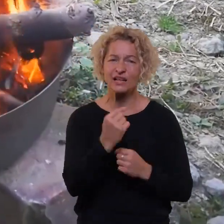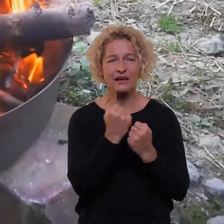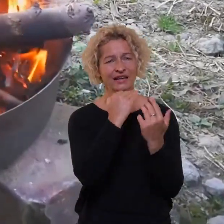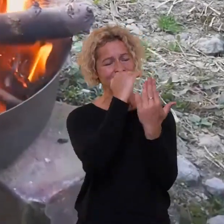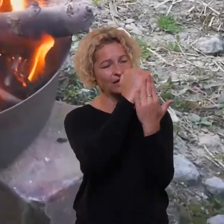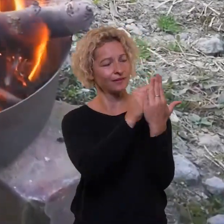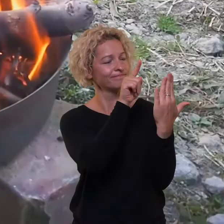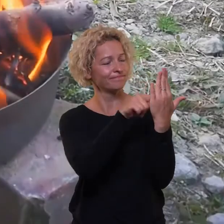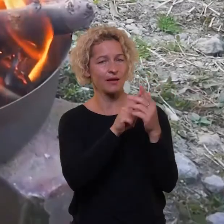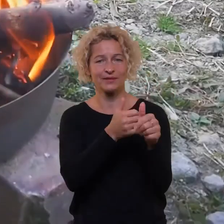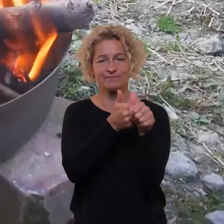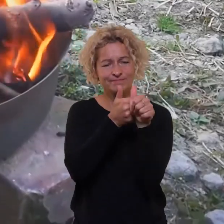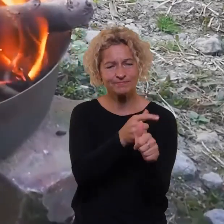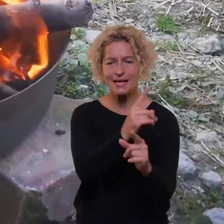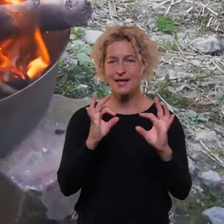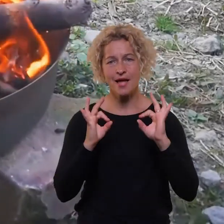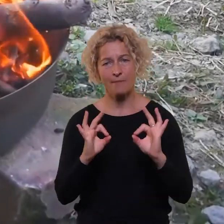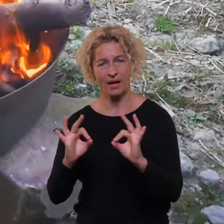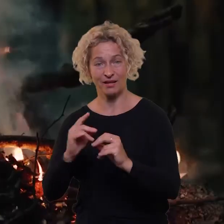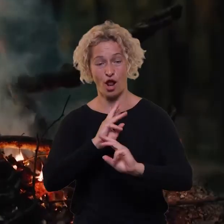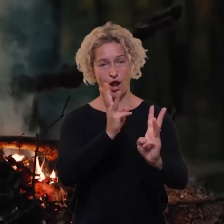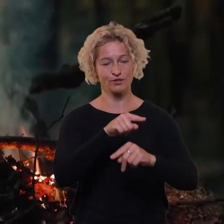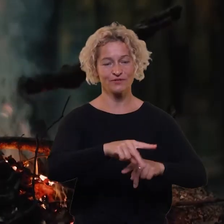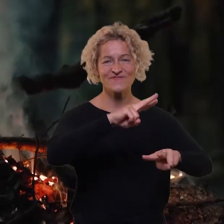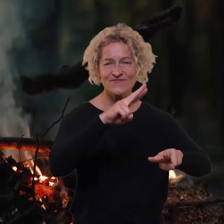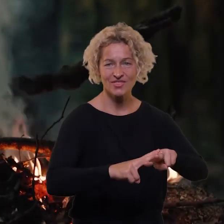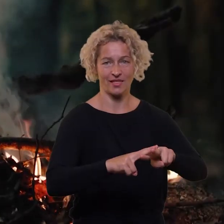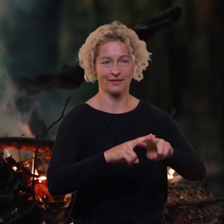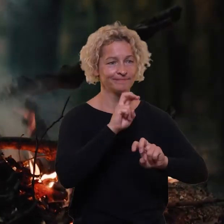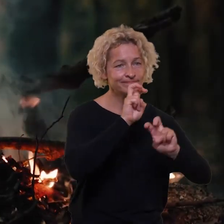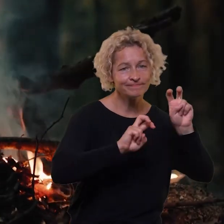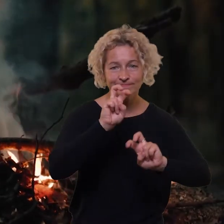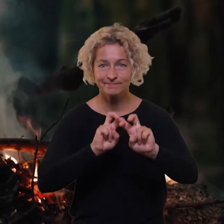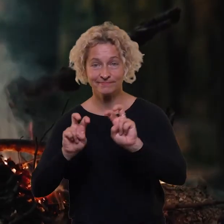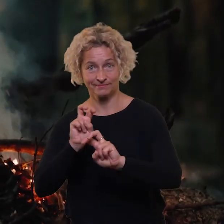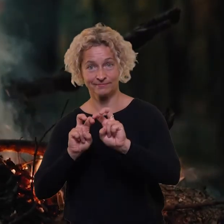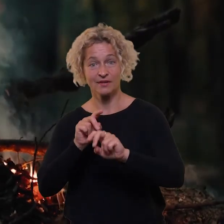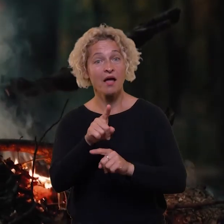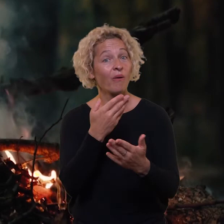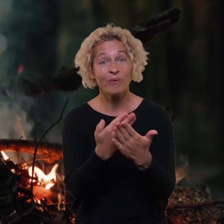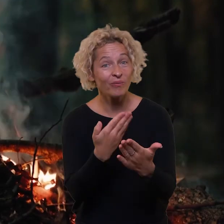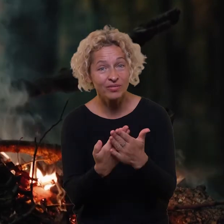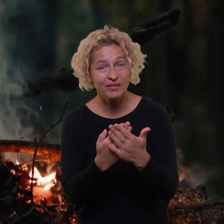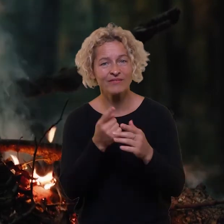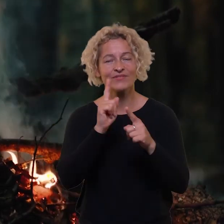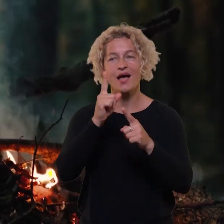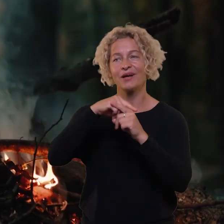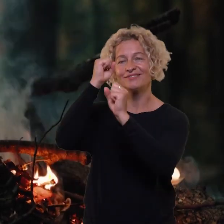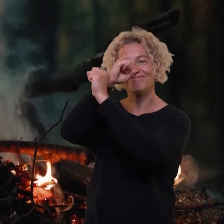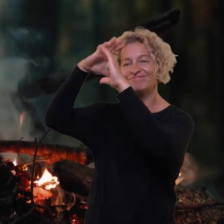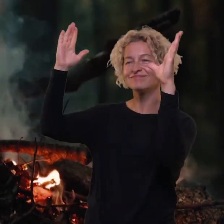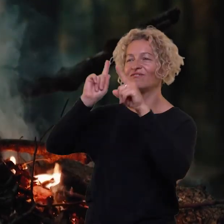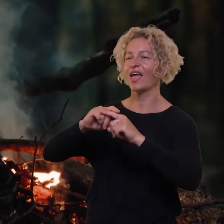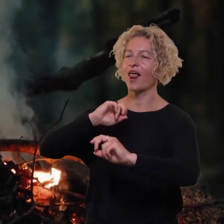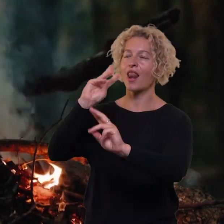reikalavimus, bet ieškotų tikrųjų laužavečių. Nes taip kaip žmogus įsivaizduoja laužavėte, jisai